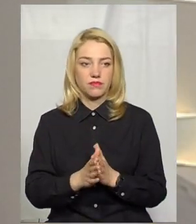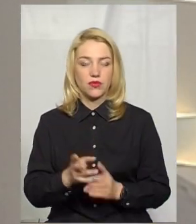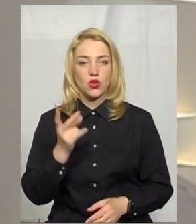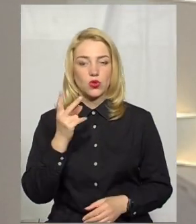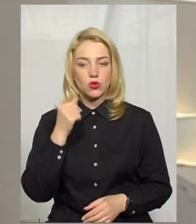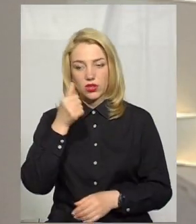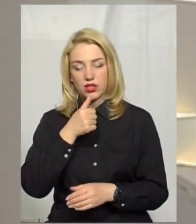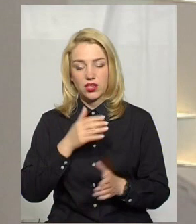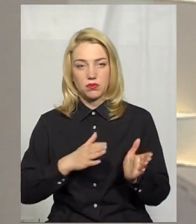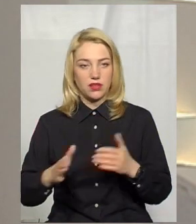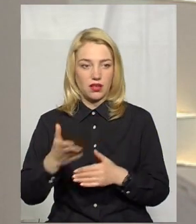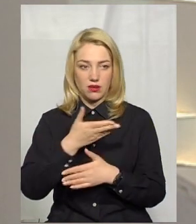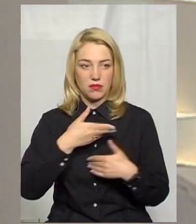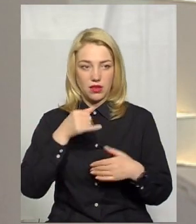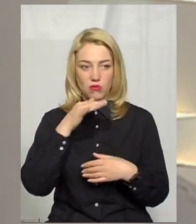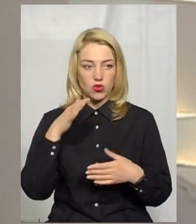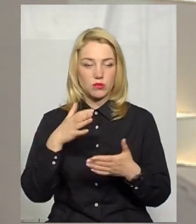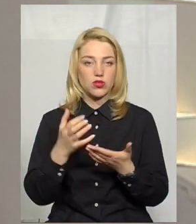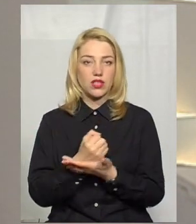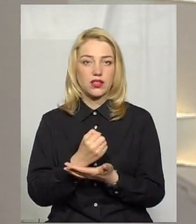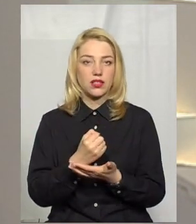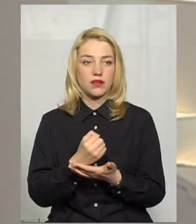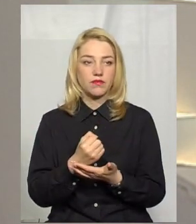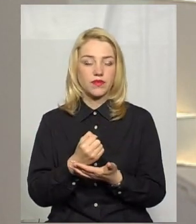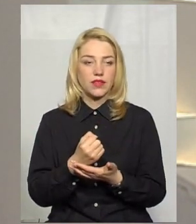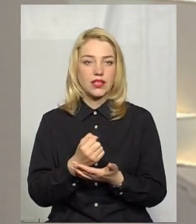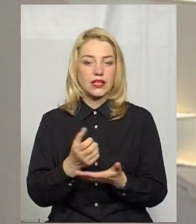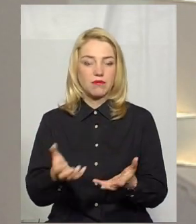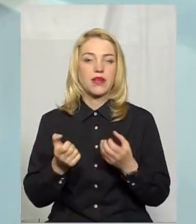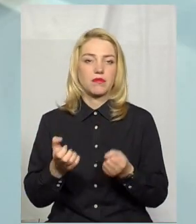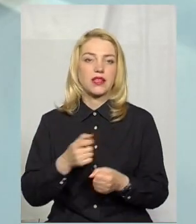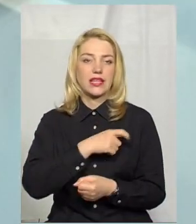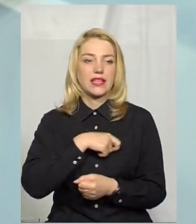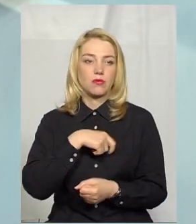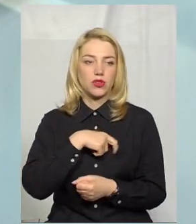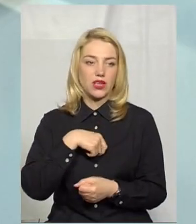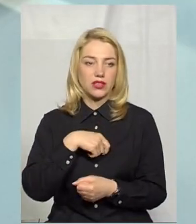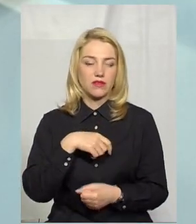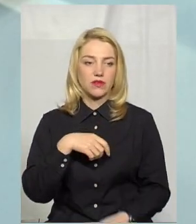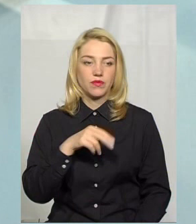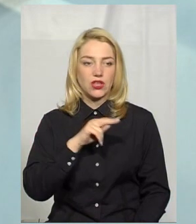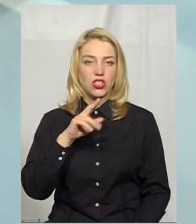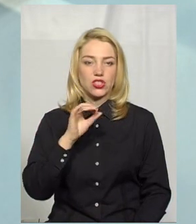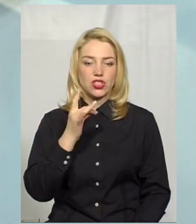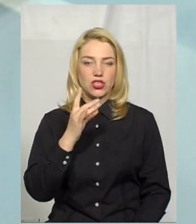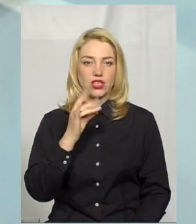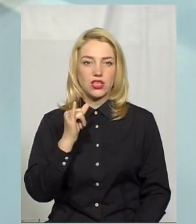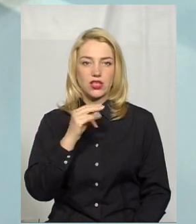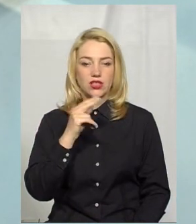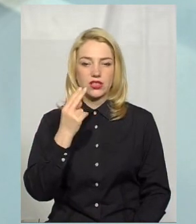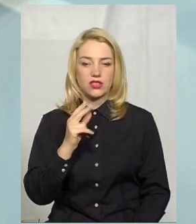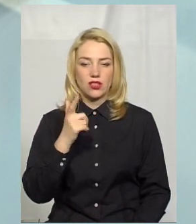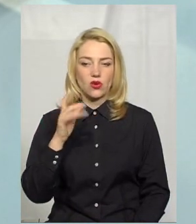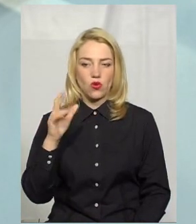другий рік підряд ми не можемо знайти приймальні депутатів Андрія Черніцького і Володимира